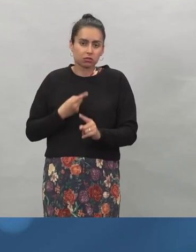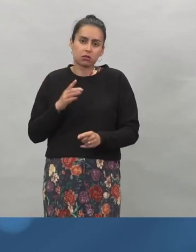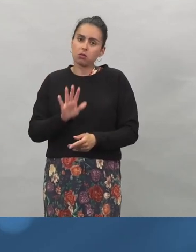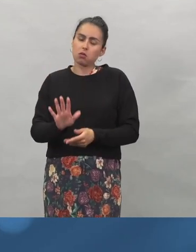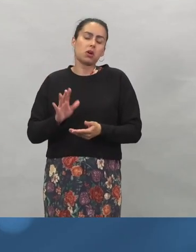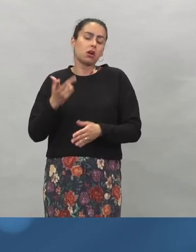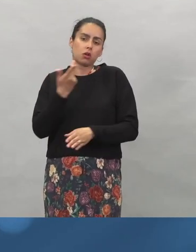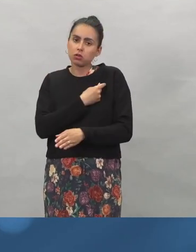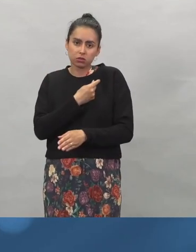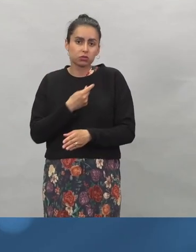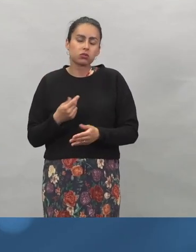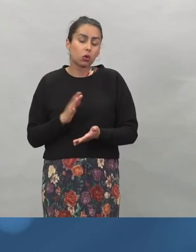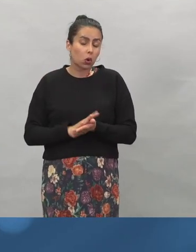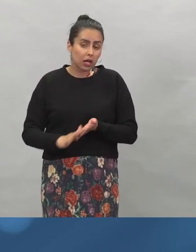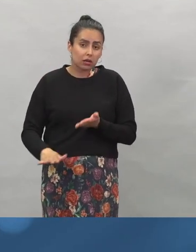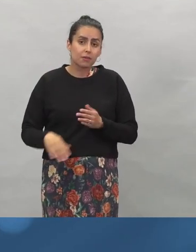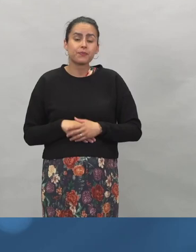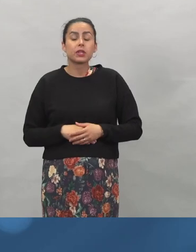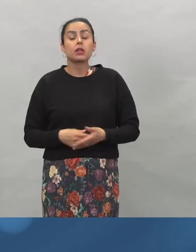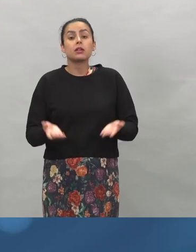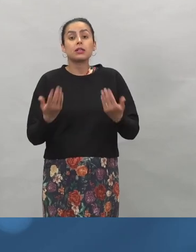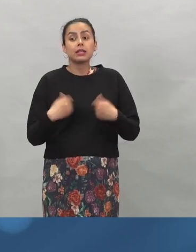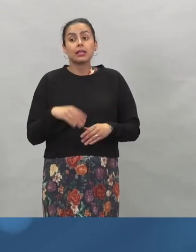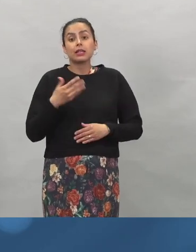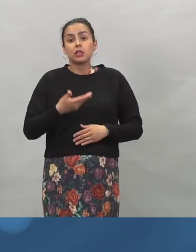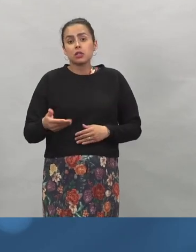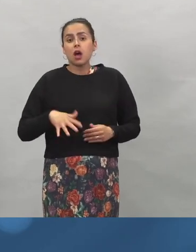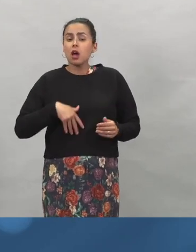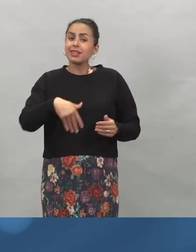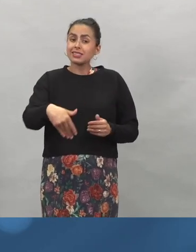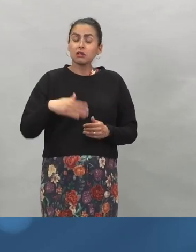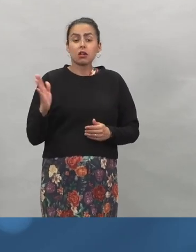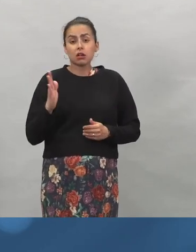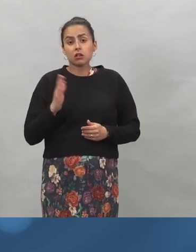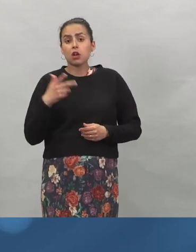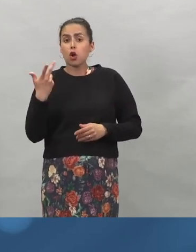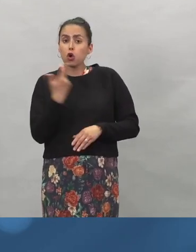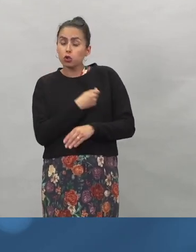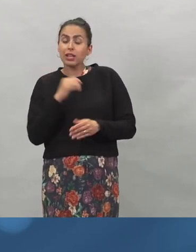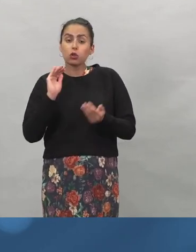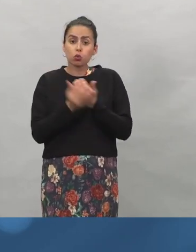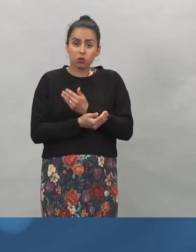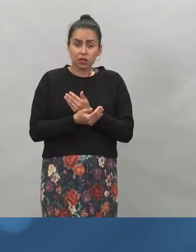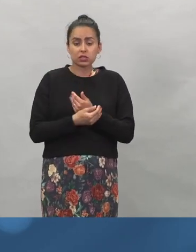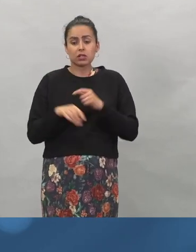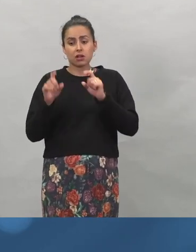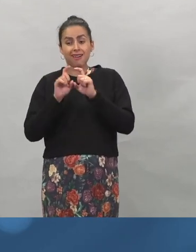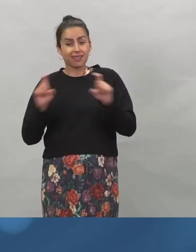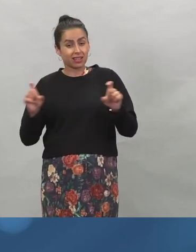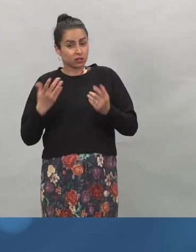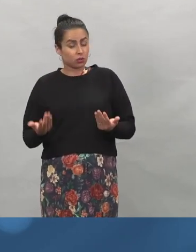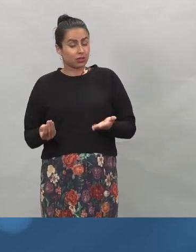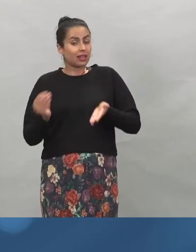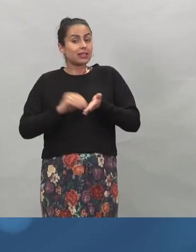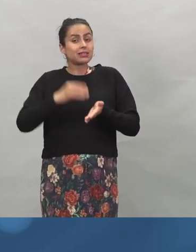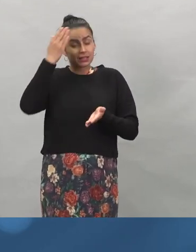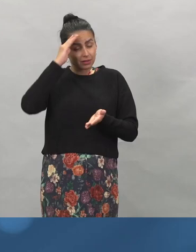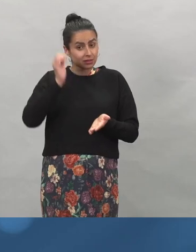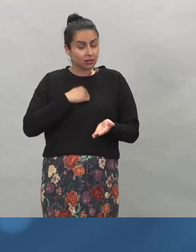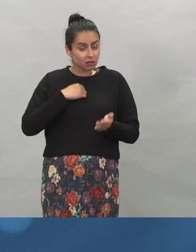Hyvä, kiitoksia. Entä onko raskauden aikana rokotteen ottaminen turvallista? Onko tästä aiheesta tullut lisätietoja?